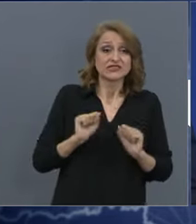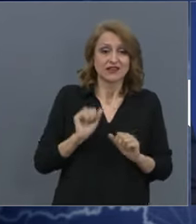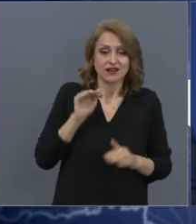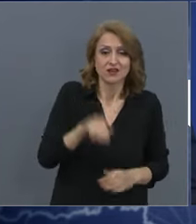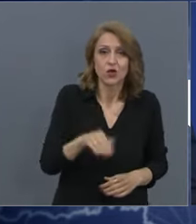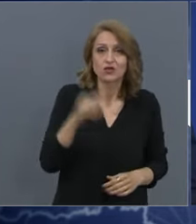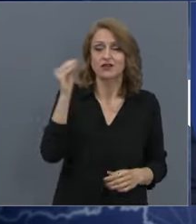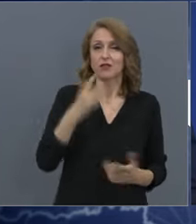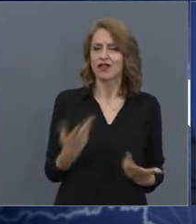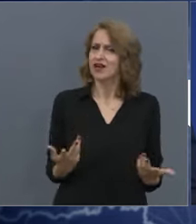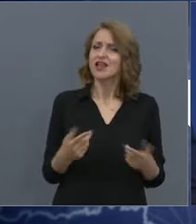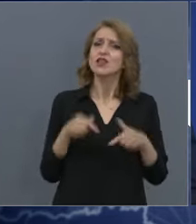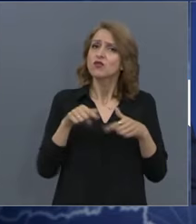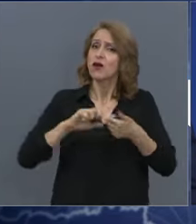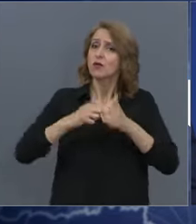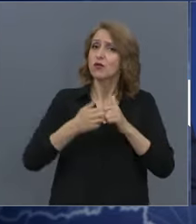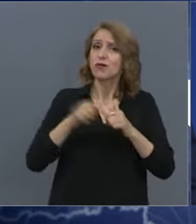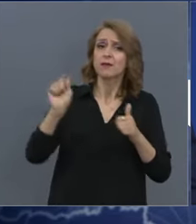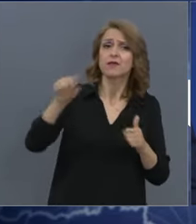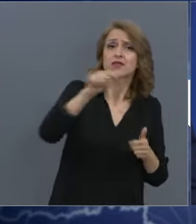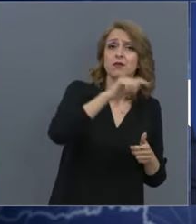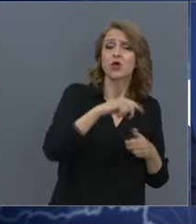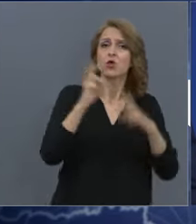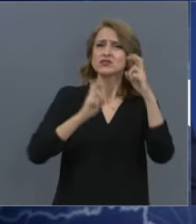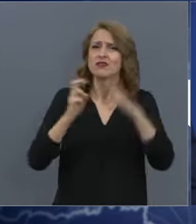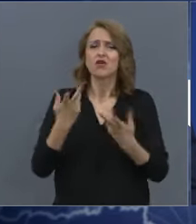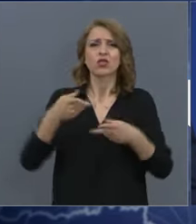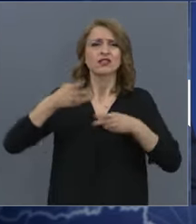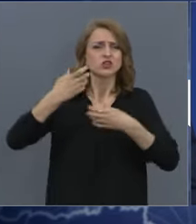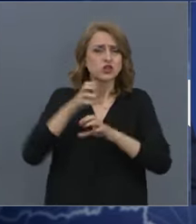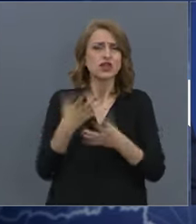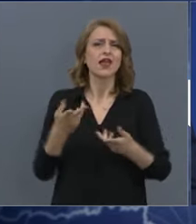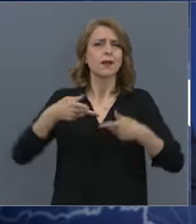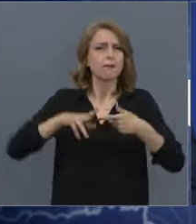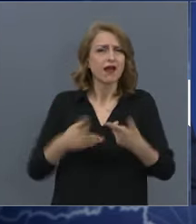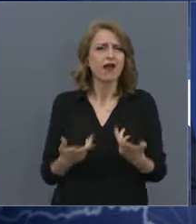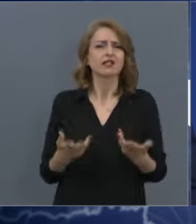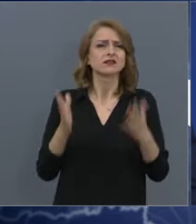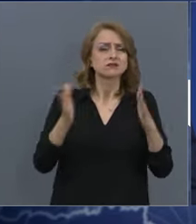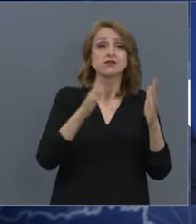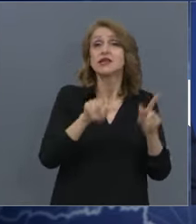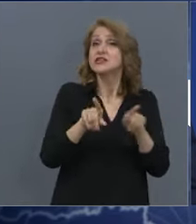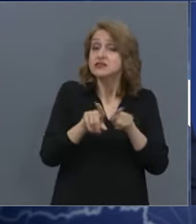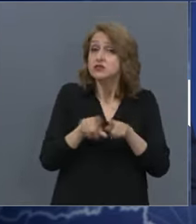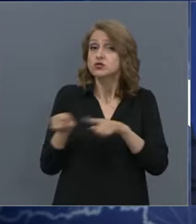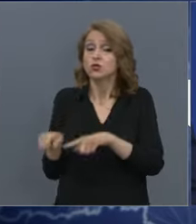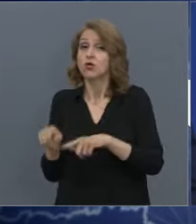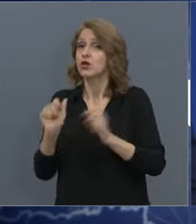Така че за много заводи това е важно. Инженери, механици и в също време и за сферата на туризма.